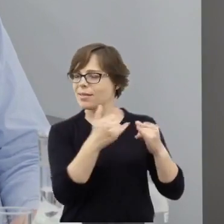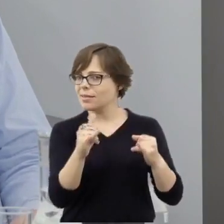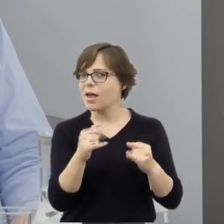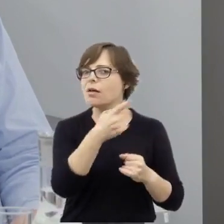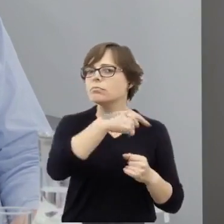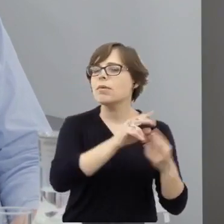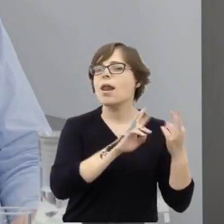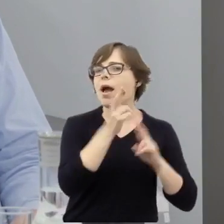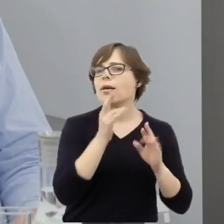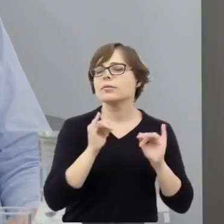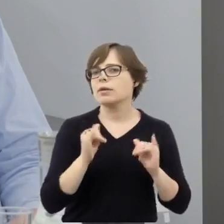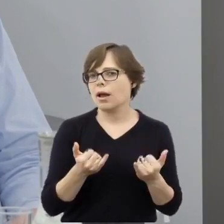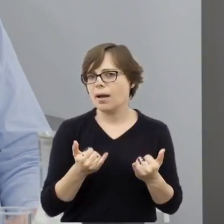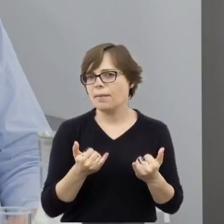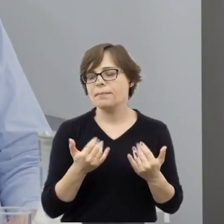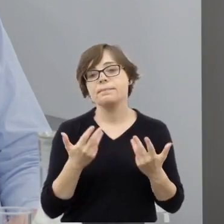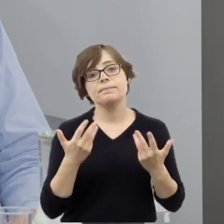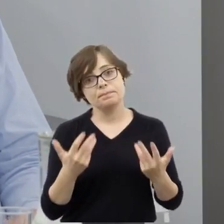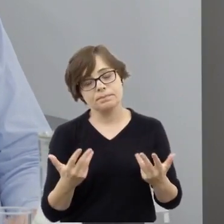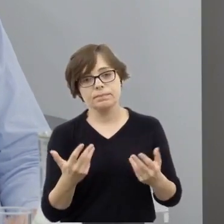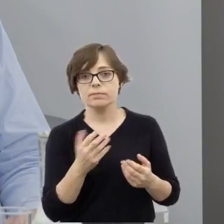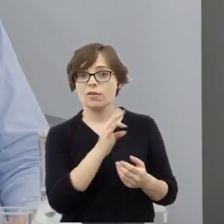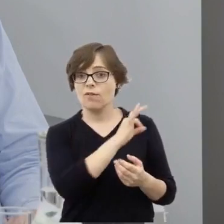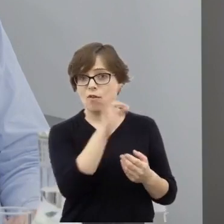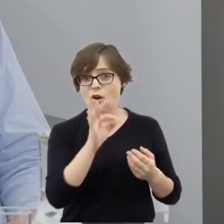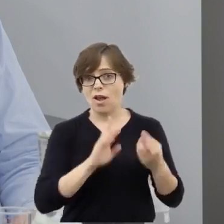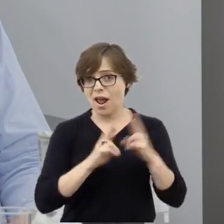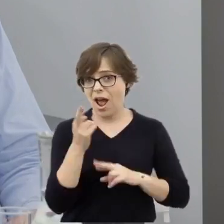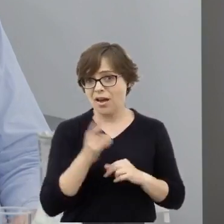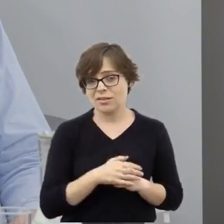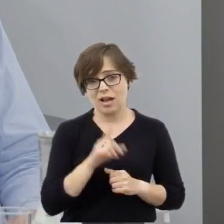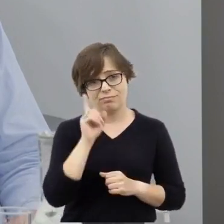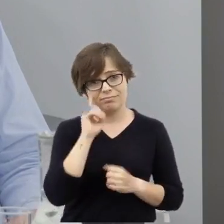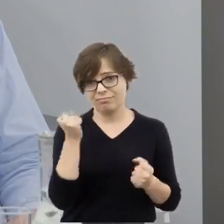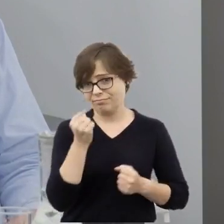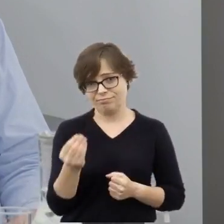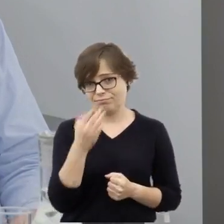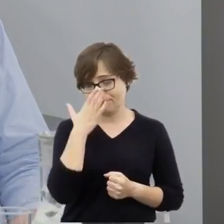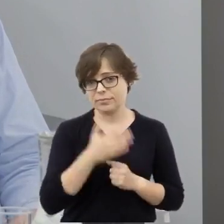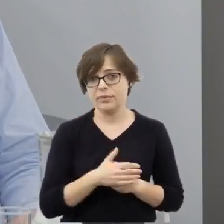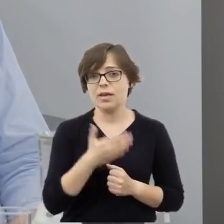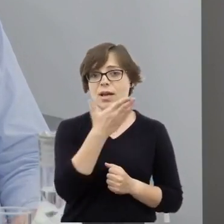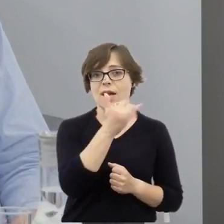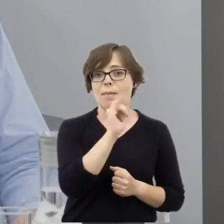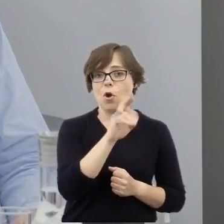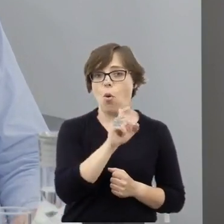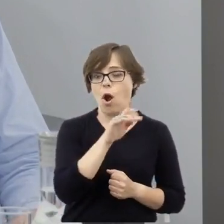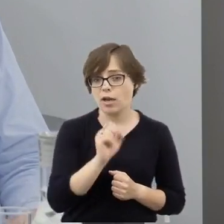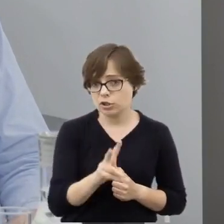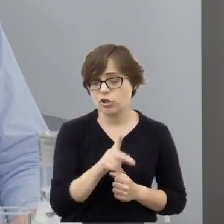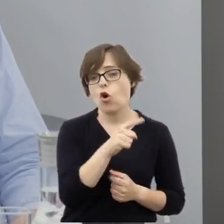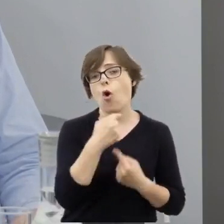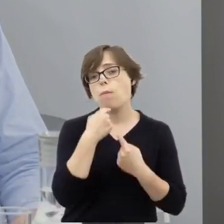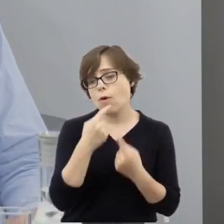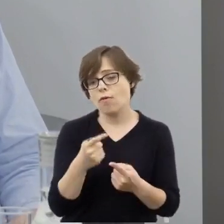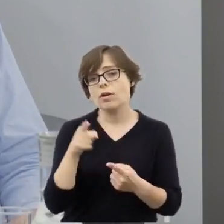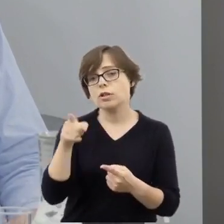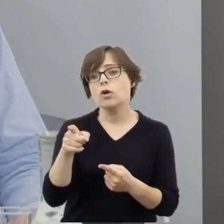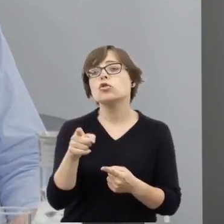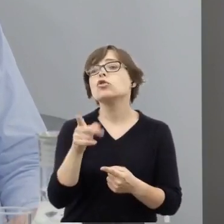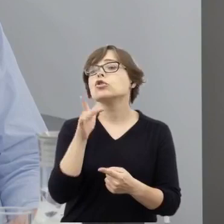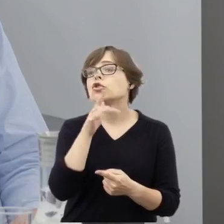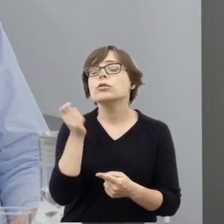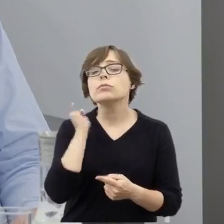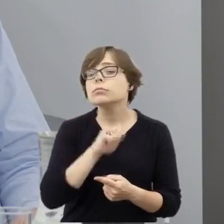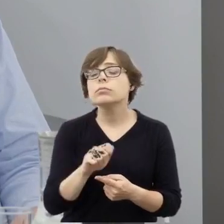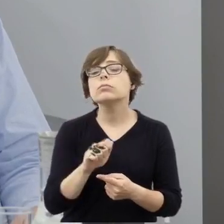to ta reakcja była rozczarowująca. Mikołajczyk potępił pogrom jedynie słowami,